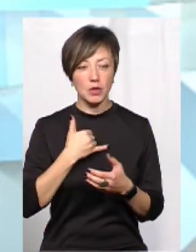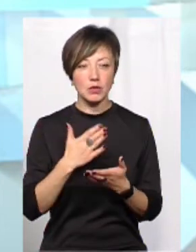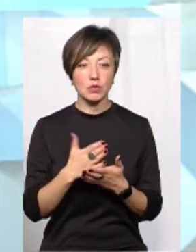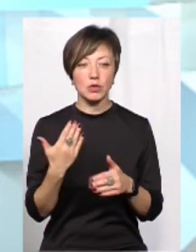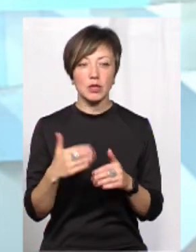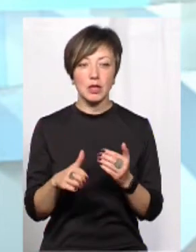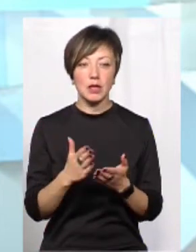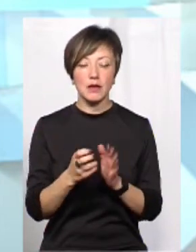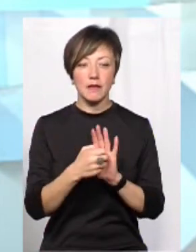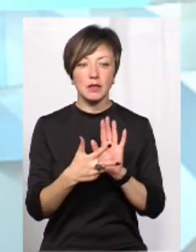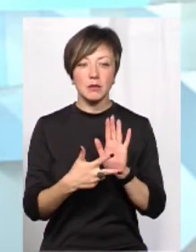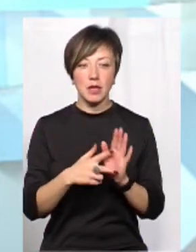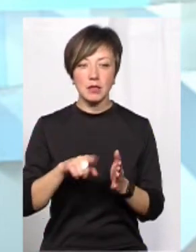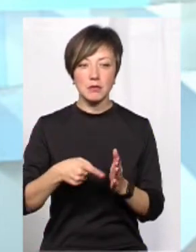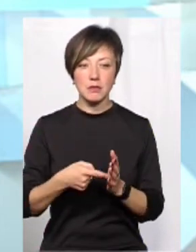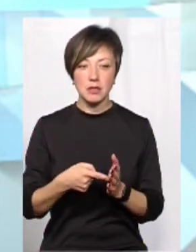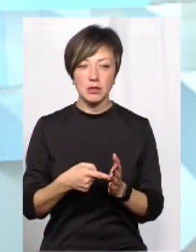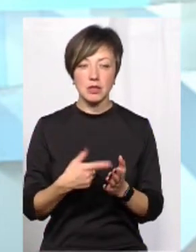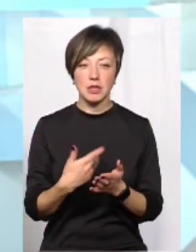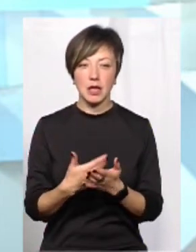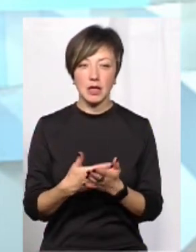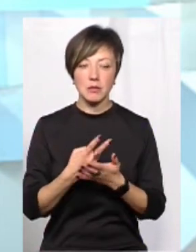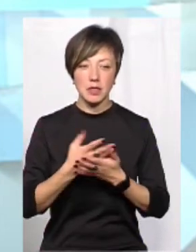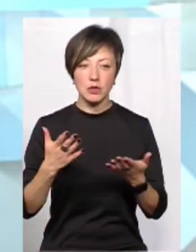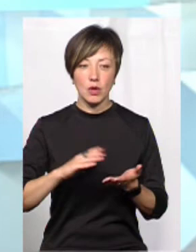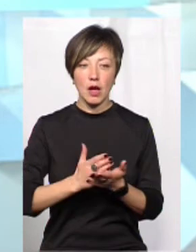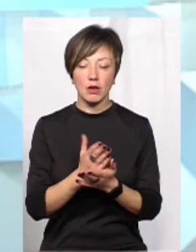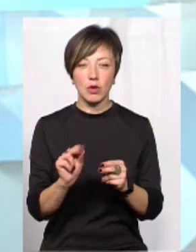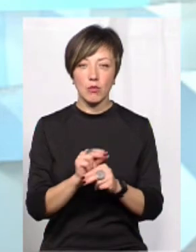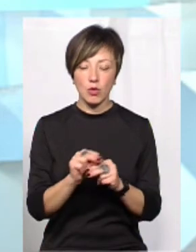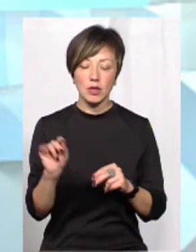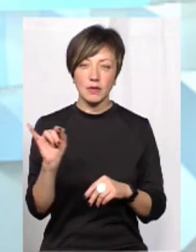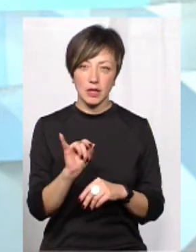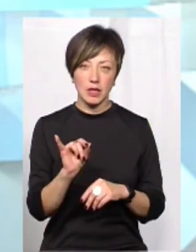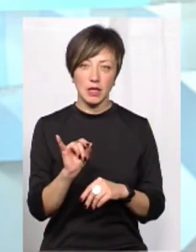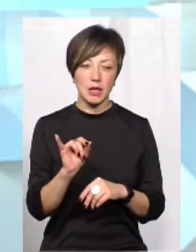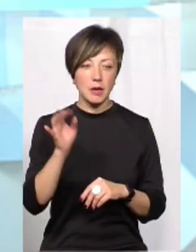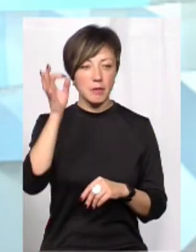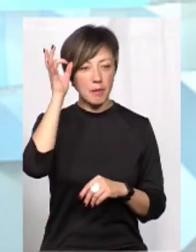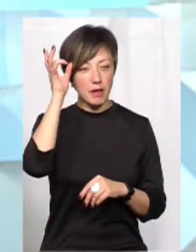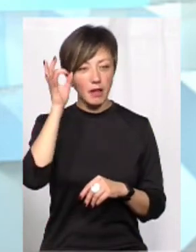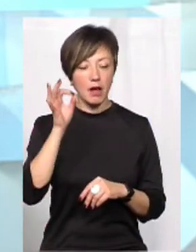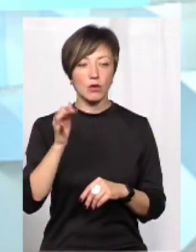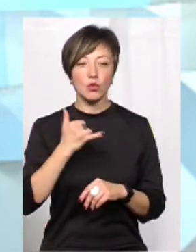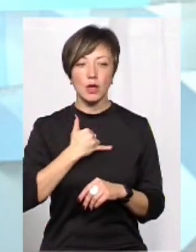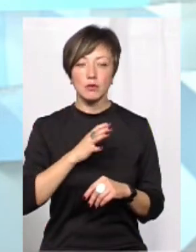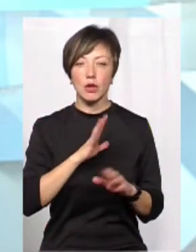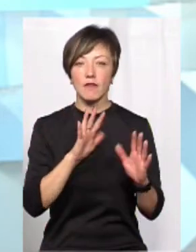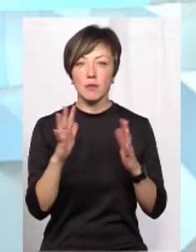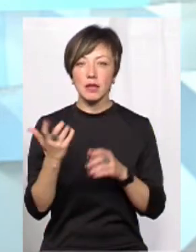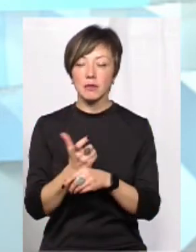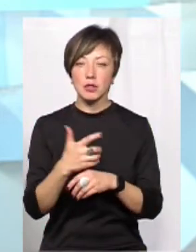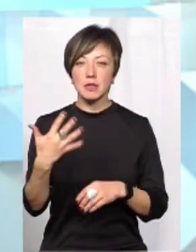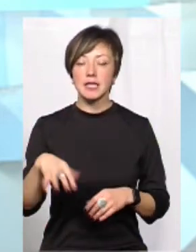вже 18-те місто, здається, в якому ми презентуємо карту ремонтів, і я просто пам'ятаю, що були в нас випадки, коли